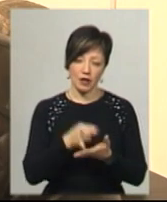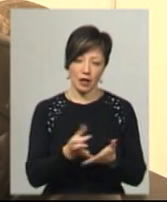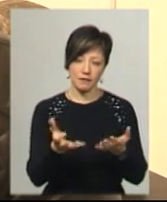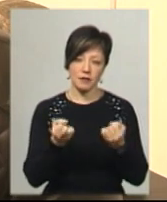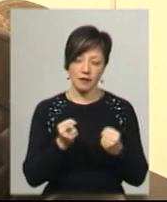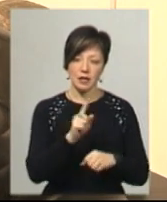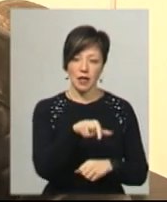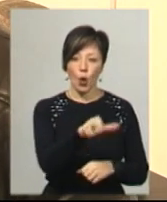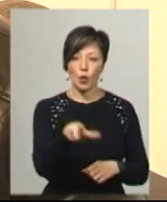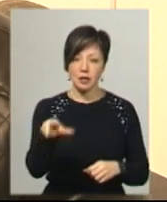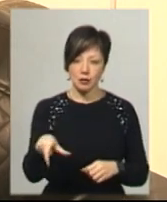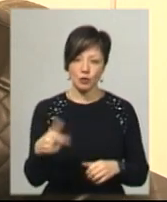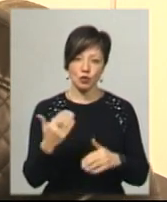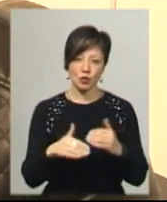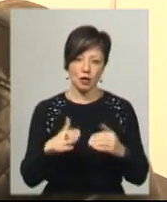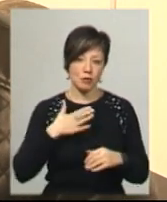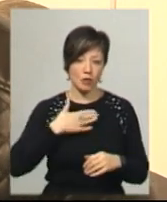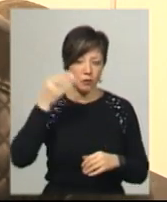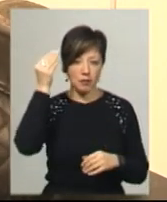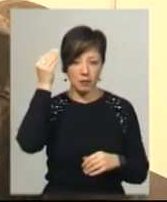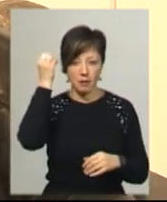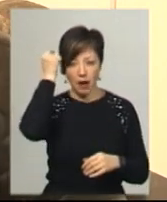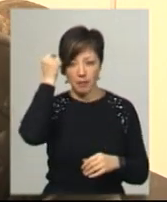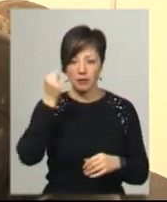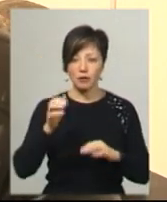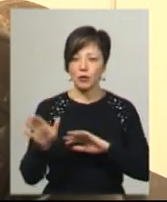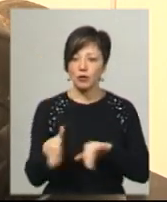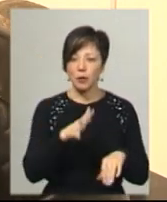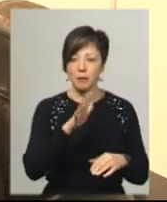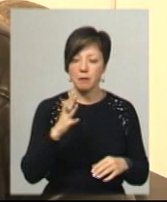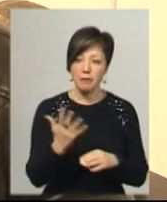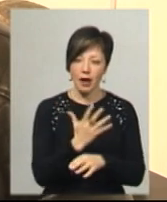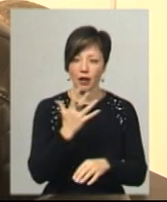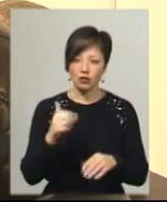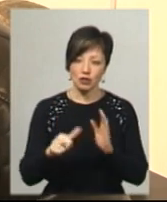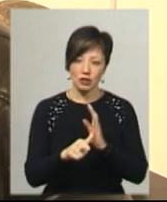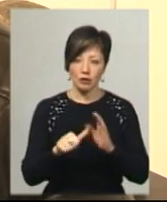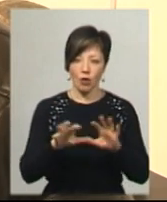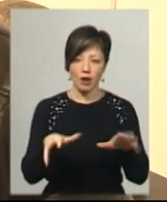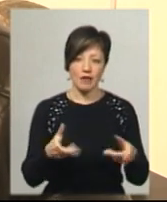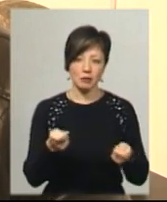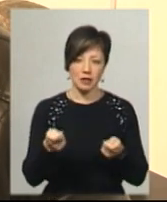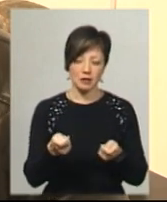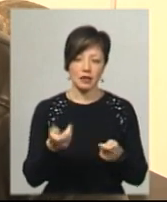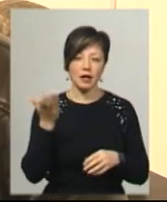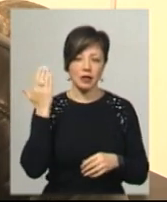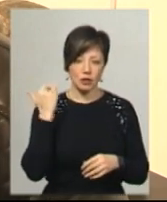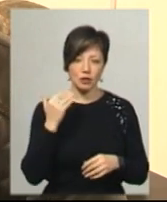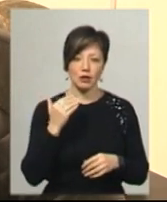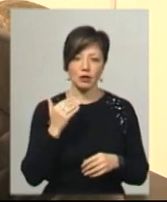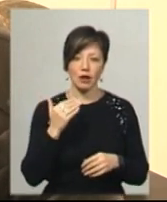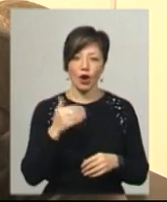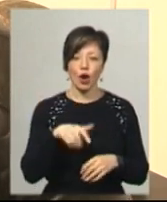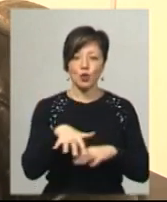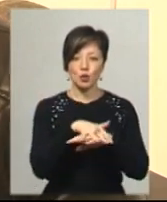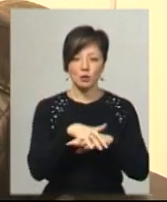за тих осіб, які вже, на мою пам'ять, пережили 5 чи 6 голів адміністрації, і свого часу громадянське